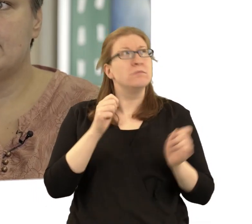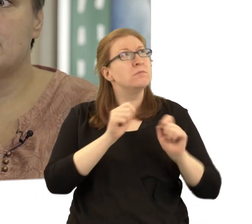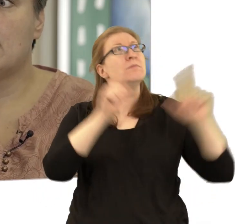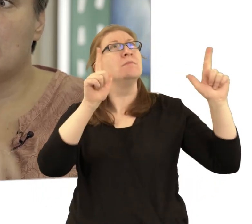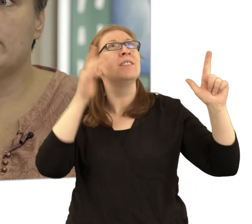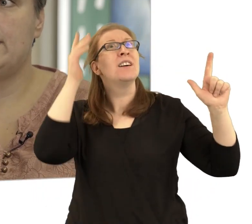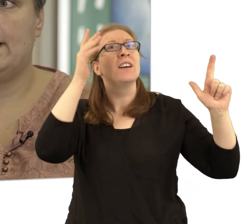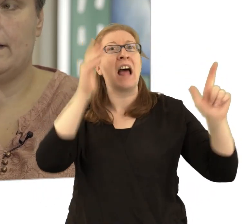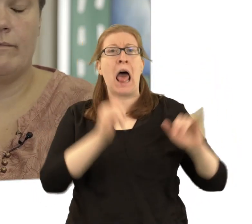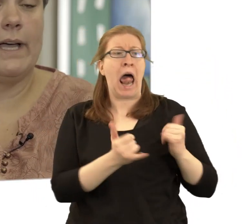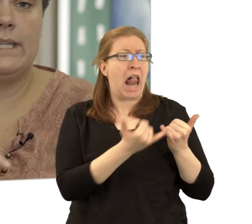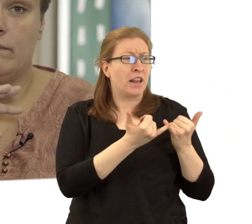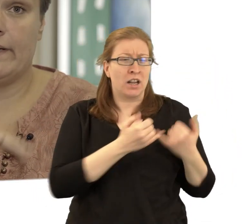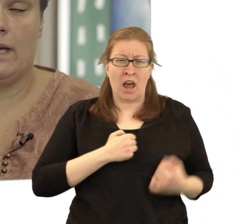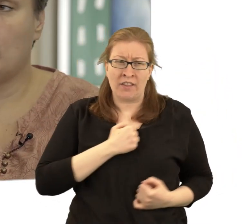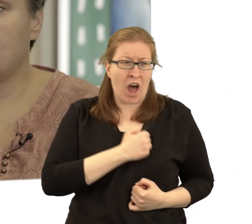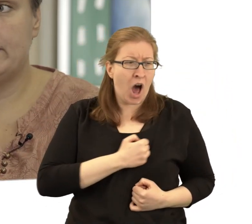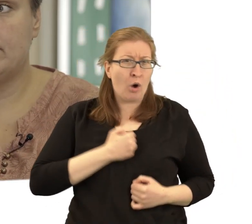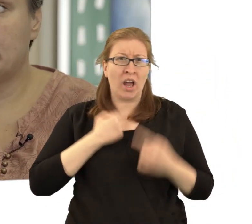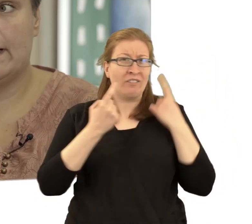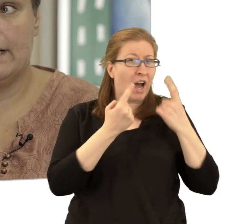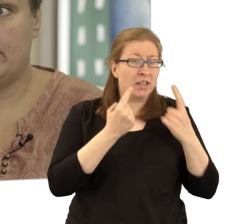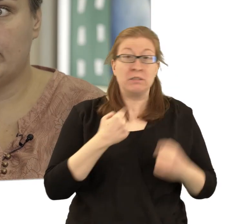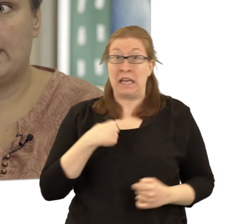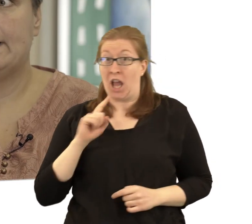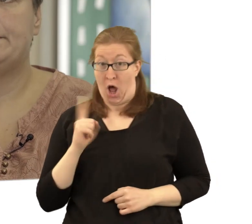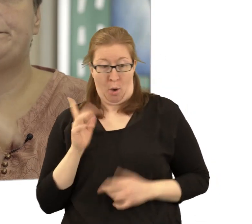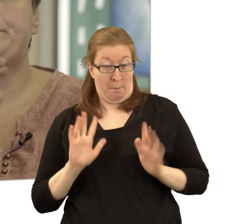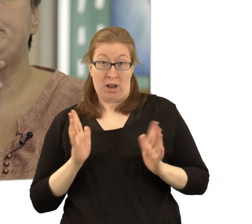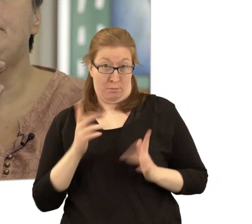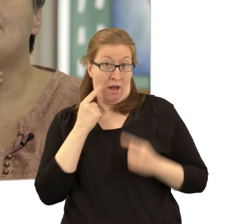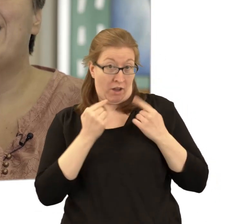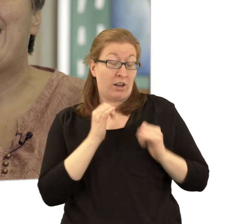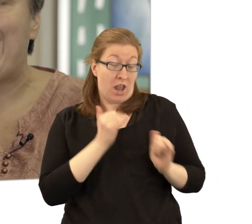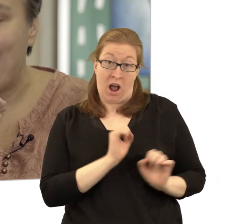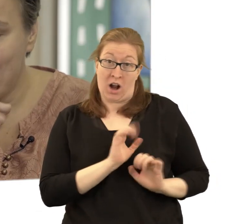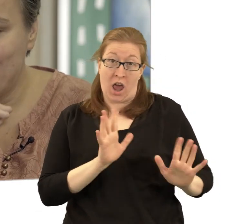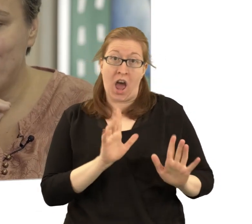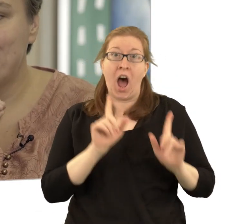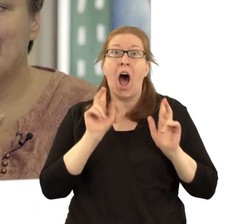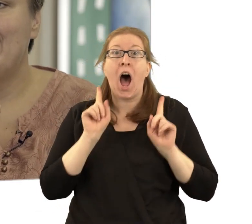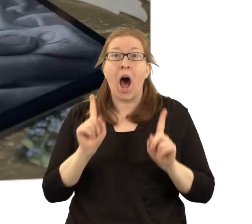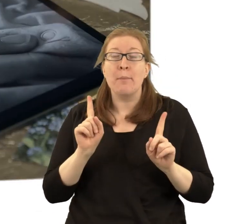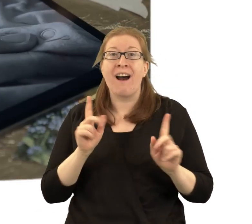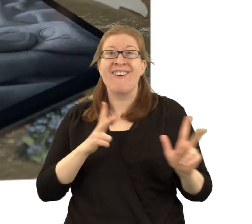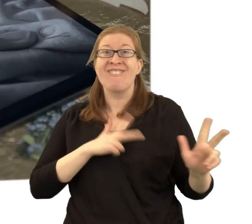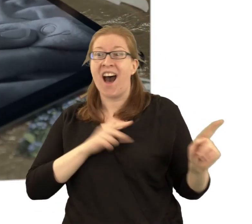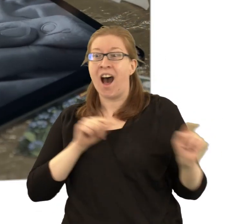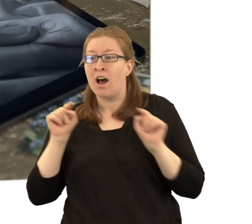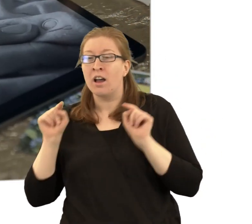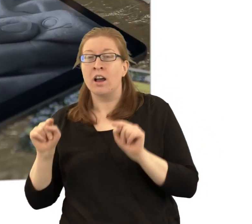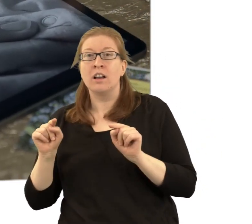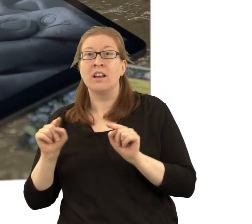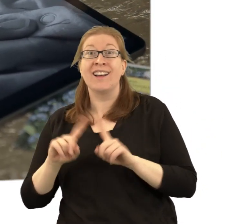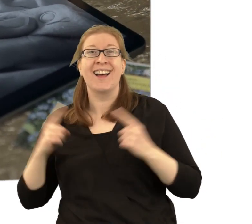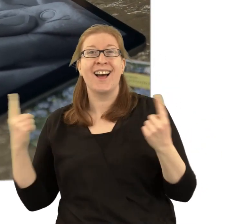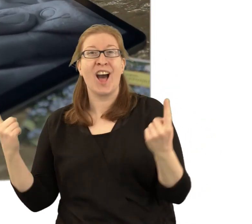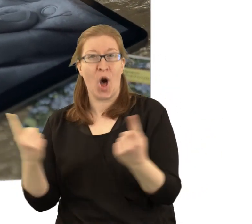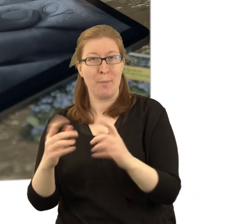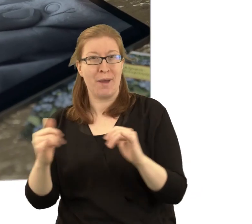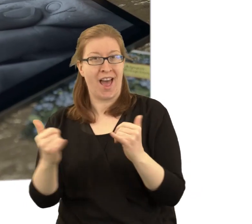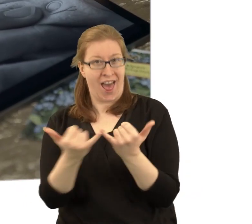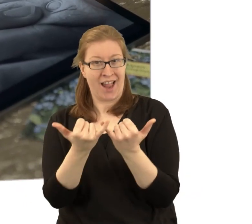diese Eltern sind traurig, die Eltern weinen, ich weine auch manchmal, gar keine Frage. Aber in diesem Raum ist so